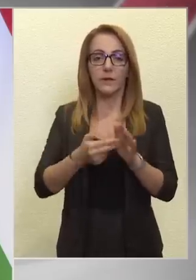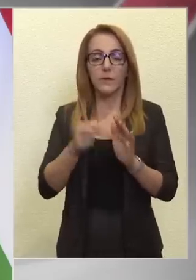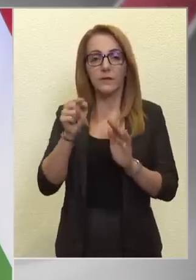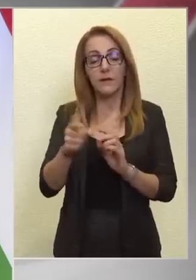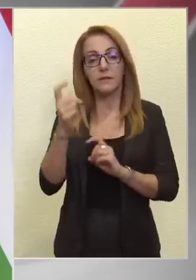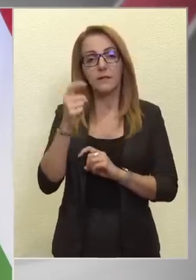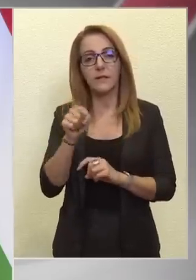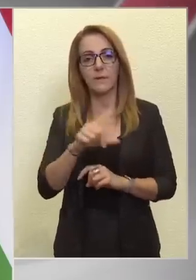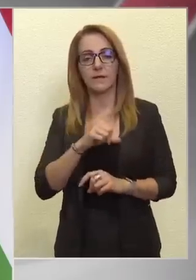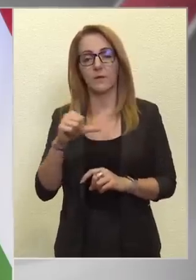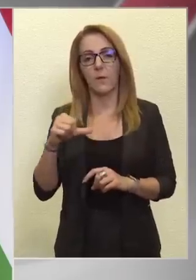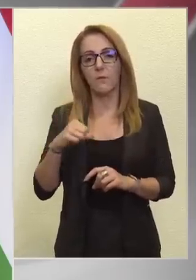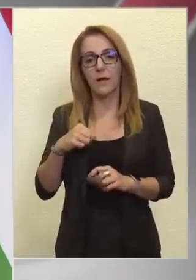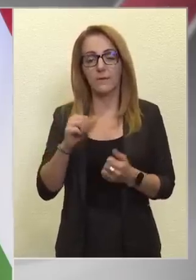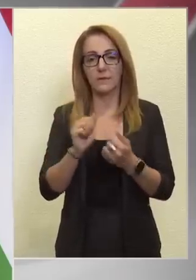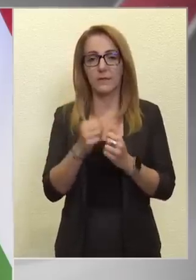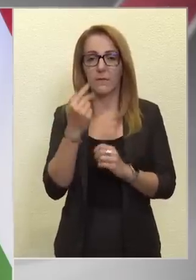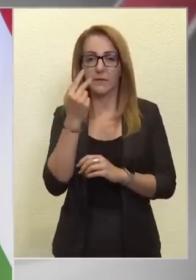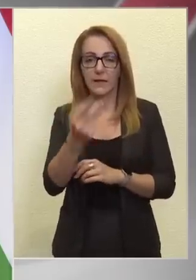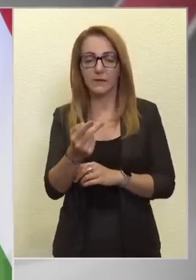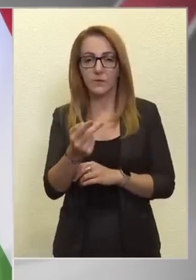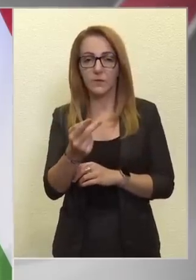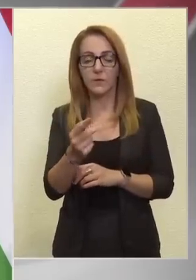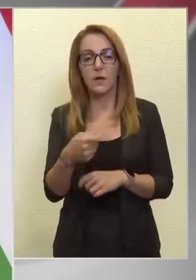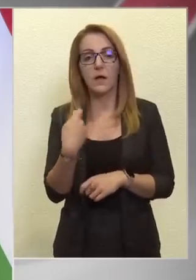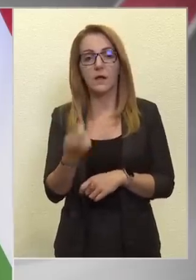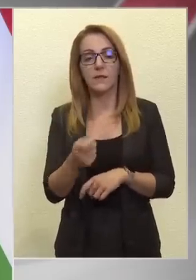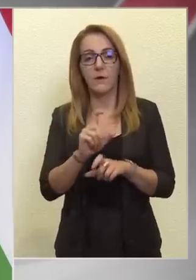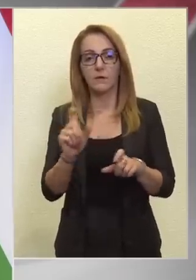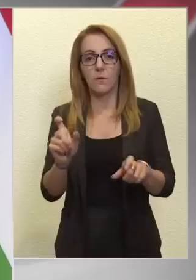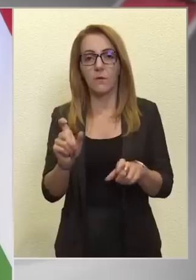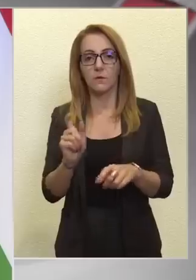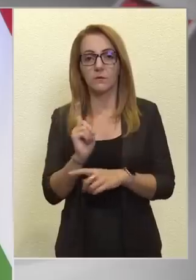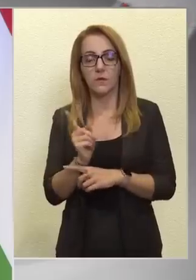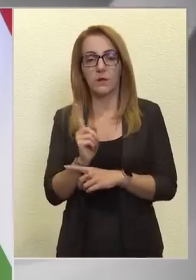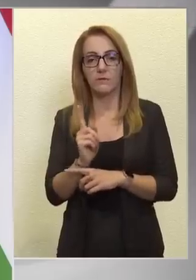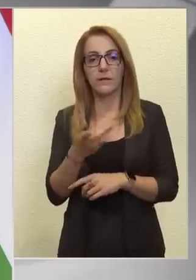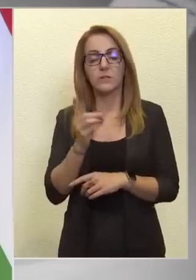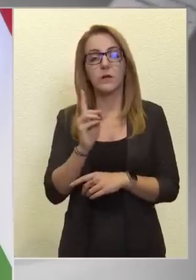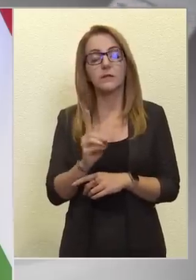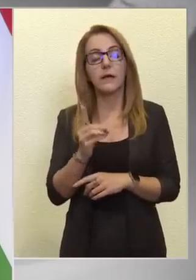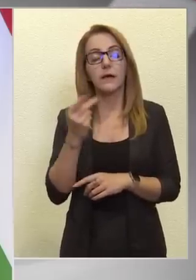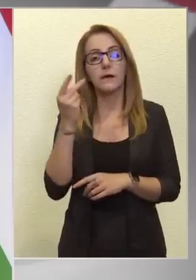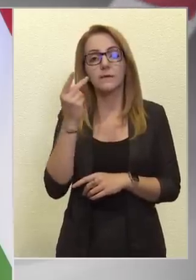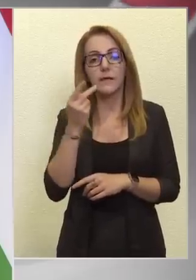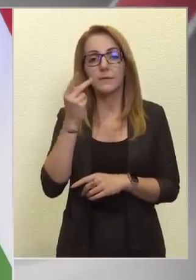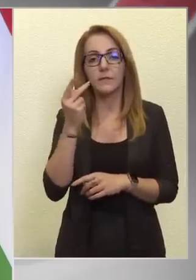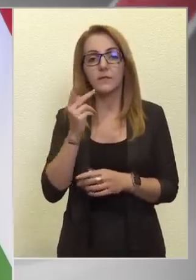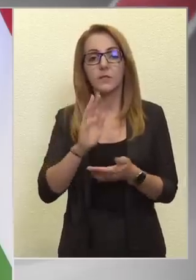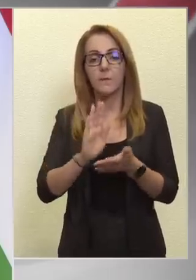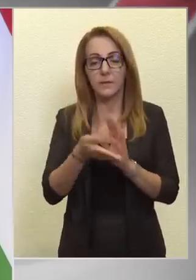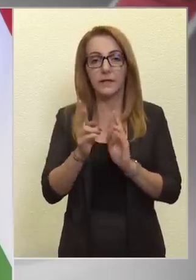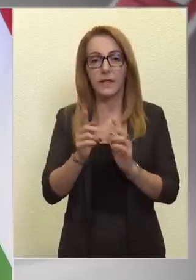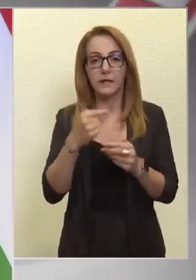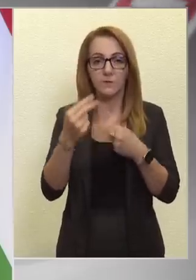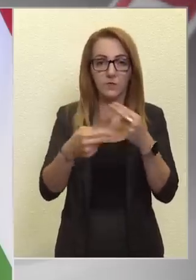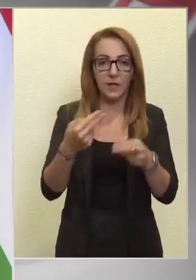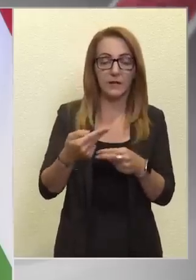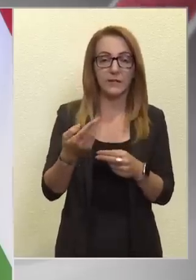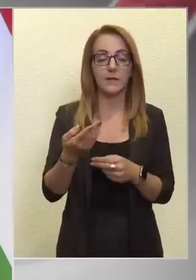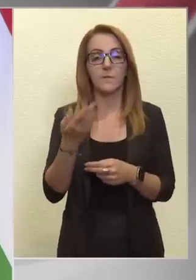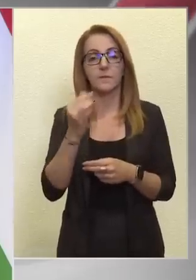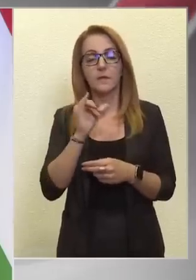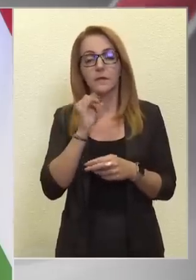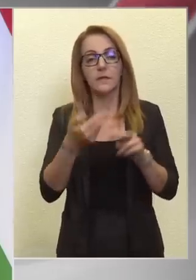hiszem önmagában az a számom, amit ott látunk, az nem ad okot gyanakvásra, de természetesen mindent meg lehet vizsgálni, és miután nincs